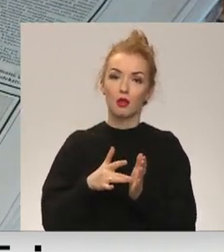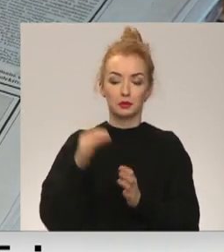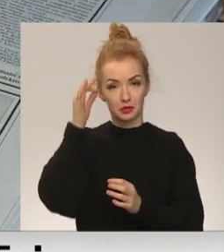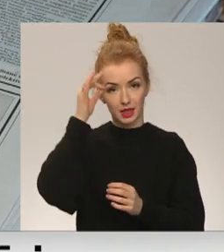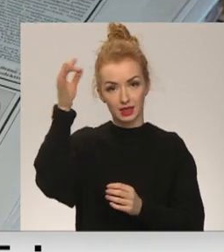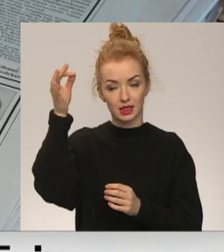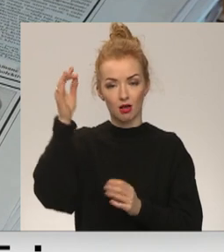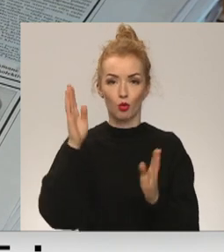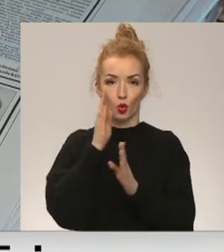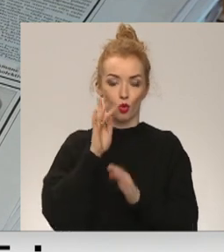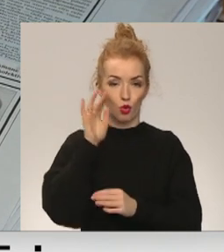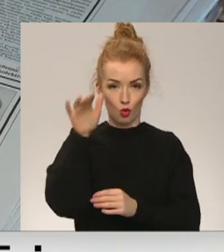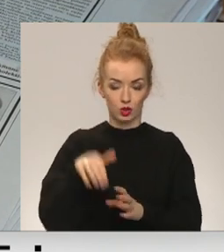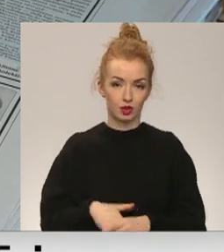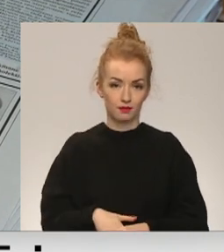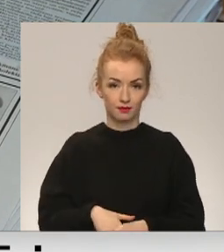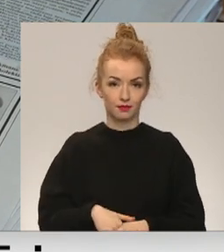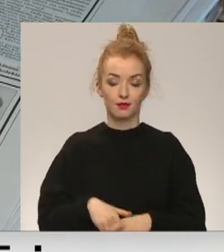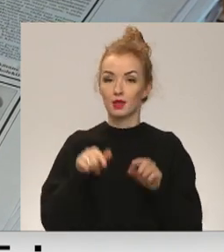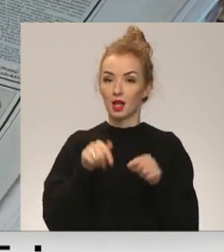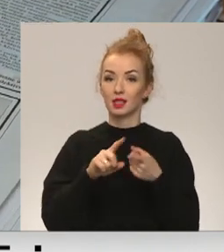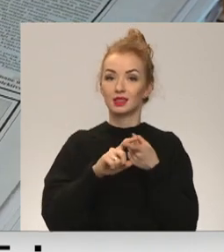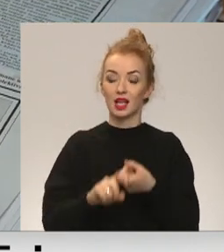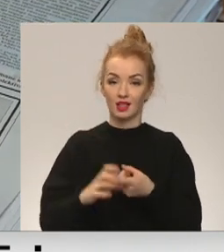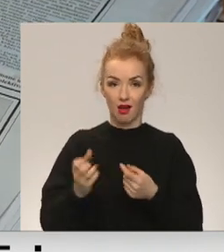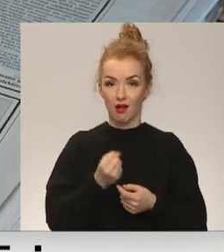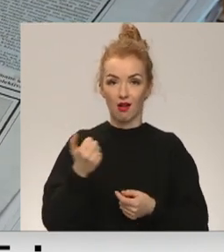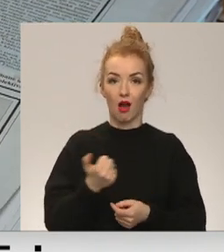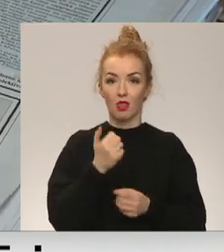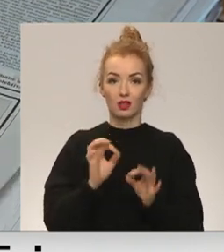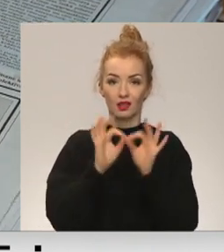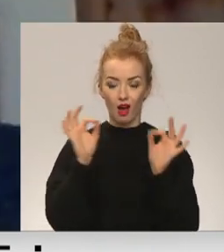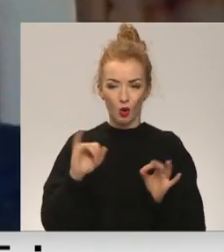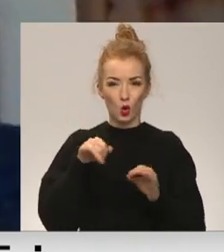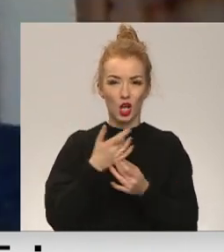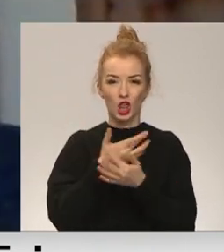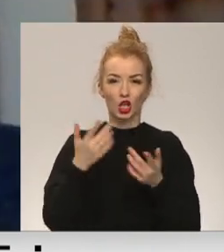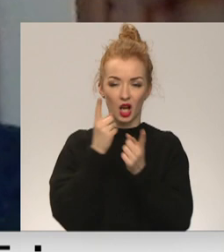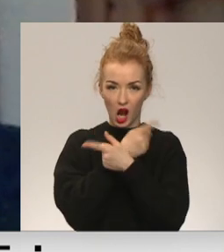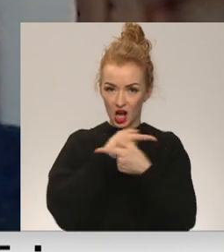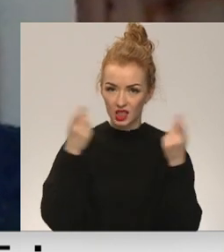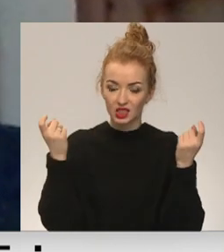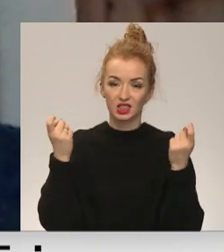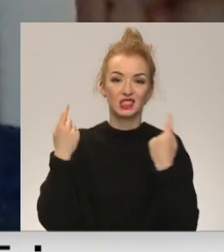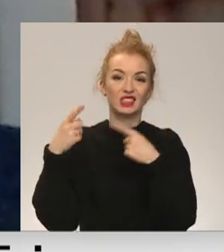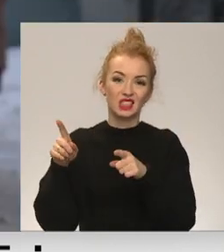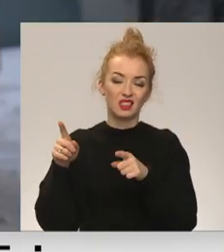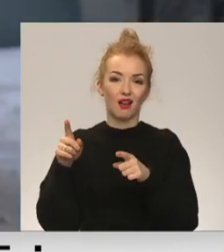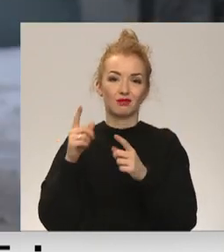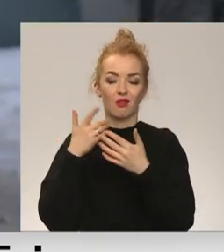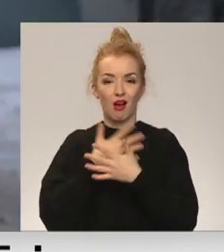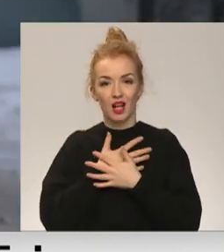teiksim, prognozes. Tas ir saistīts ar gada sākumu, kad ir dažādas akcijas, citas mārketinga aktivitātes.